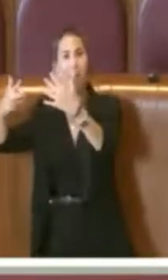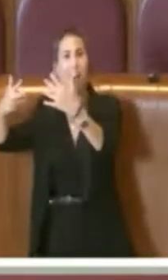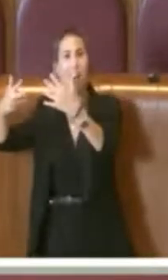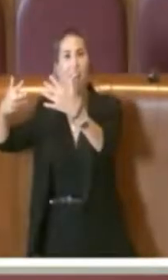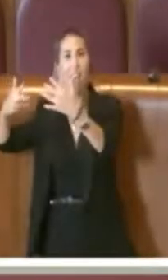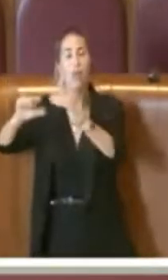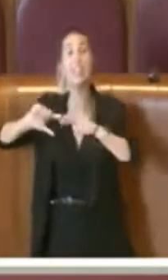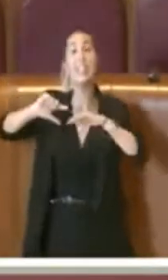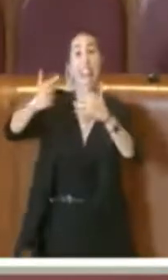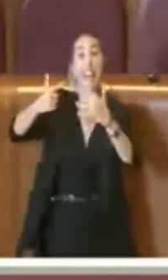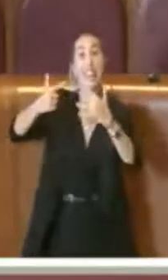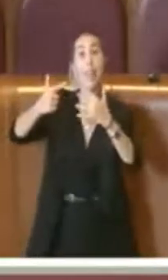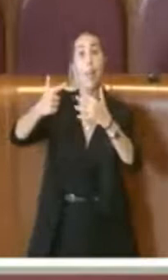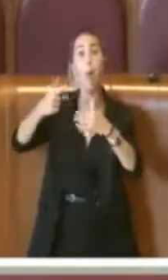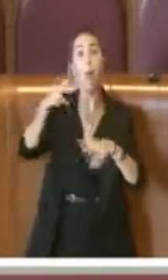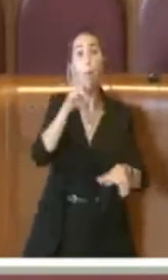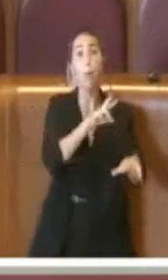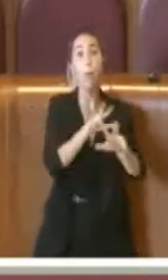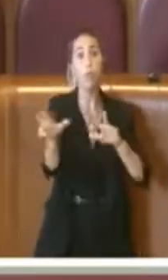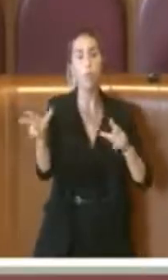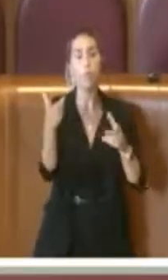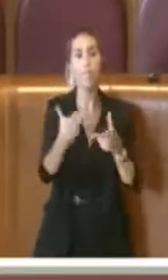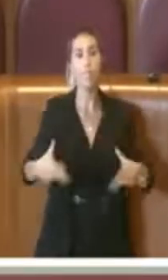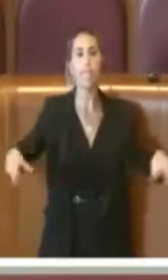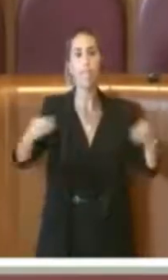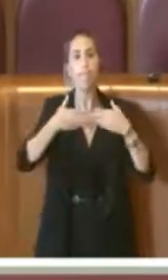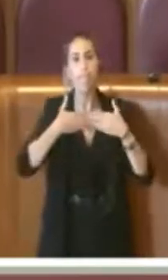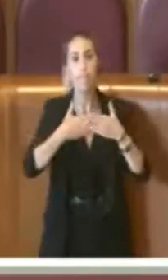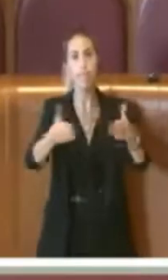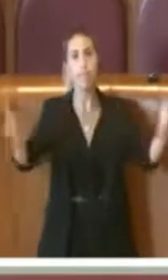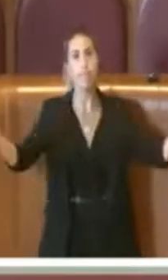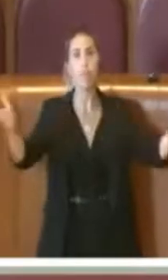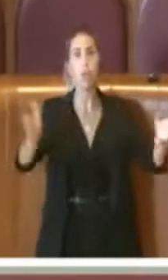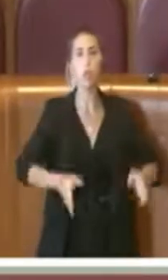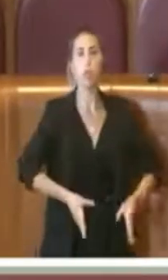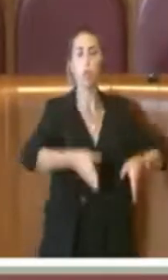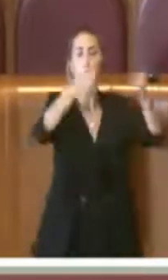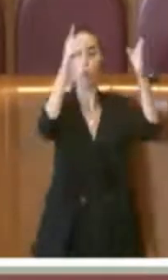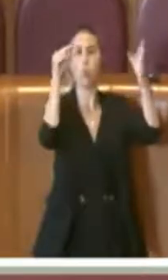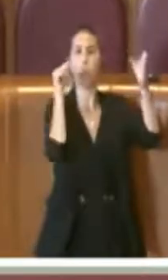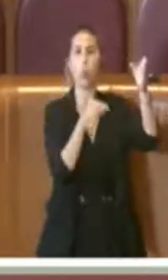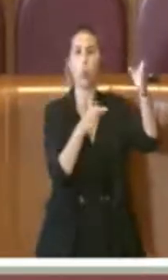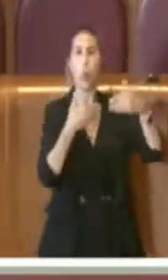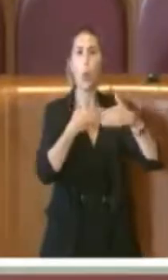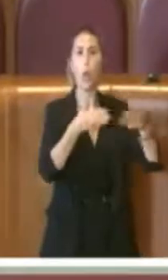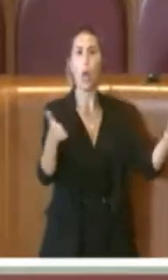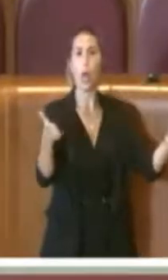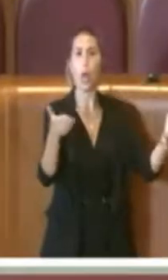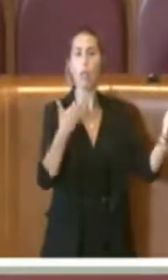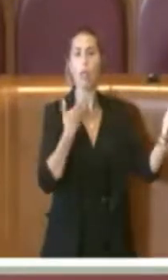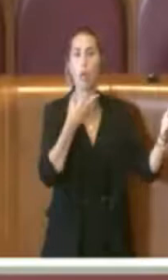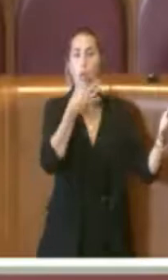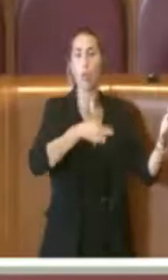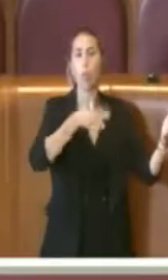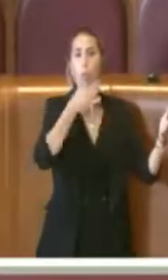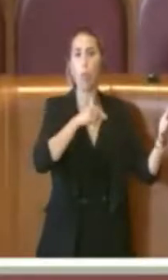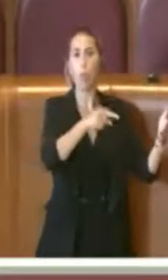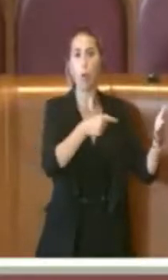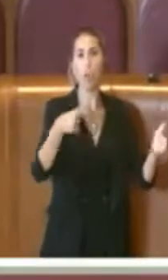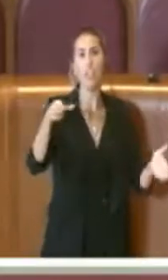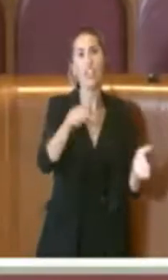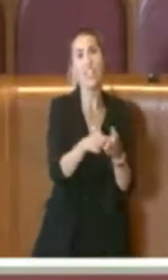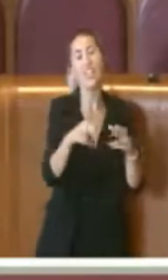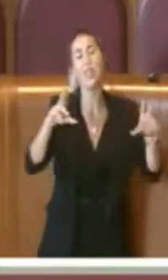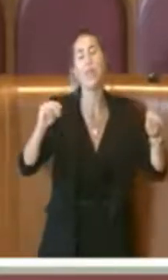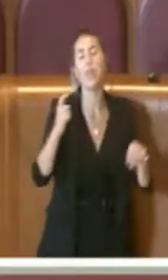municipio e abbiamo riaperto strutture che poi davano modo di realizzare nuovi centri